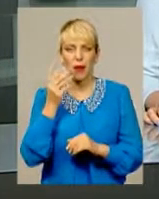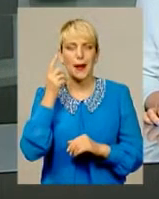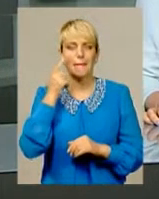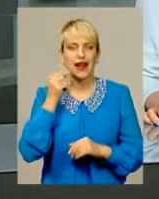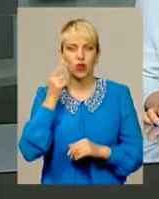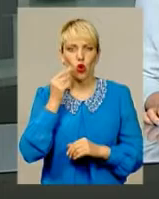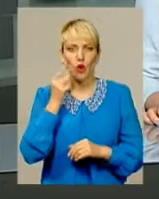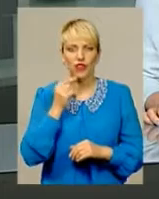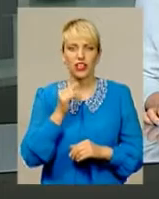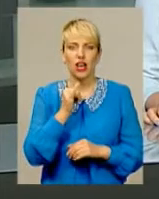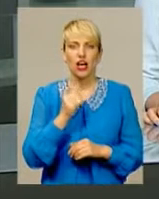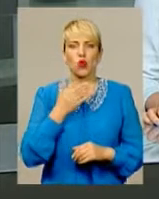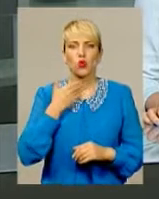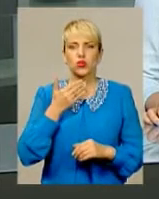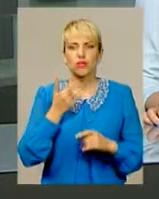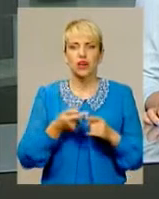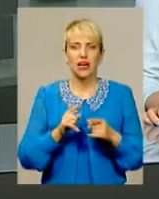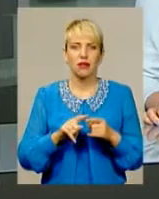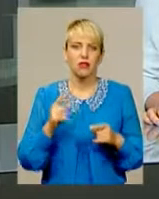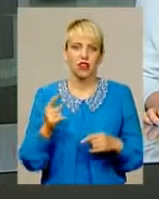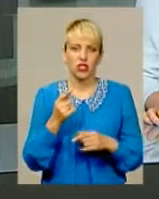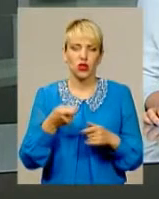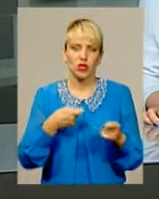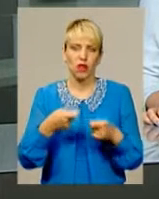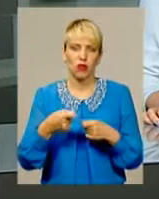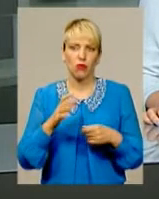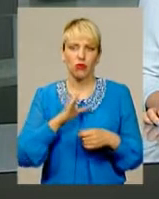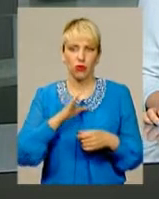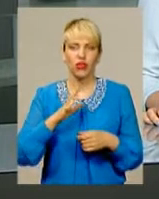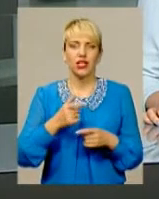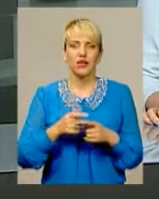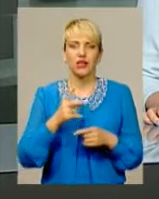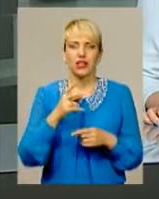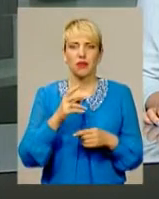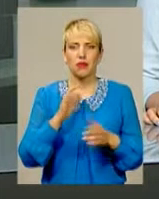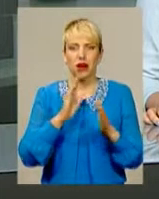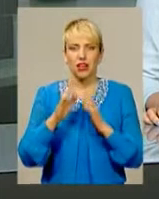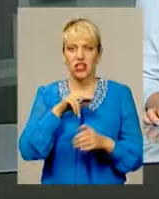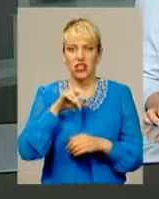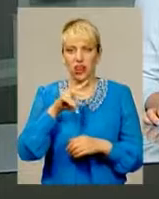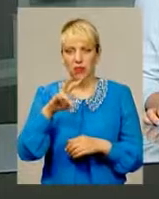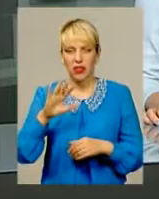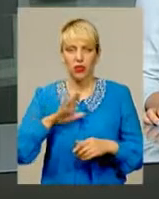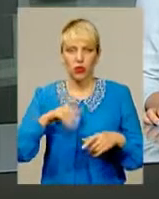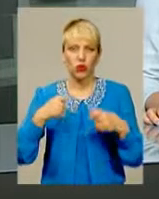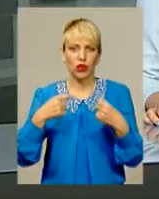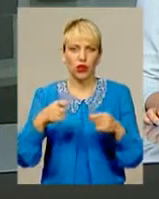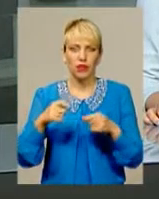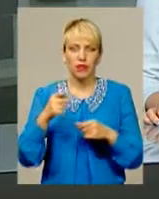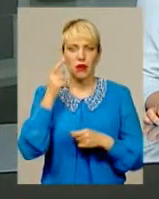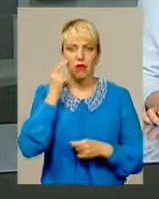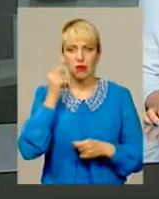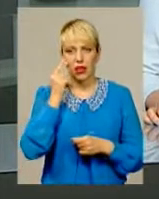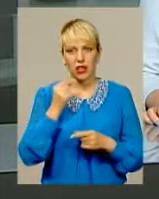Перший медовий ярмарок цього дня відбувся і у Хмельницькому. На квітковій алеї парку імені Чекмана відранку солодко пахло